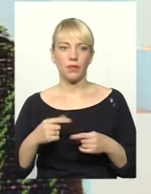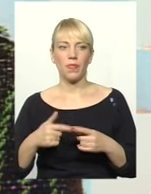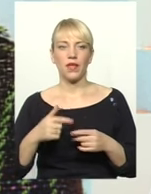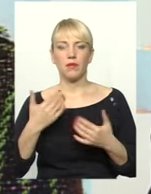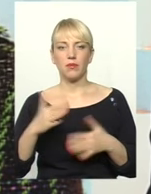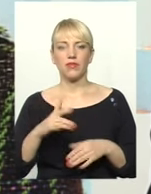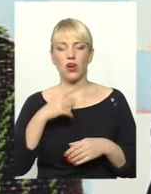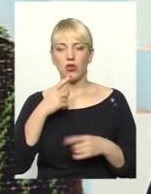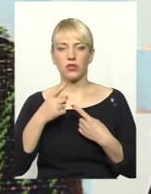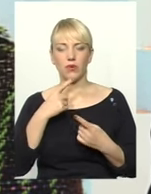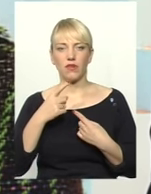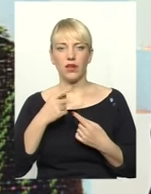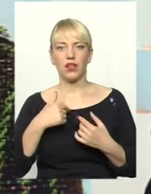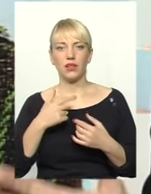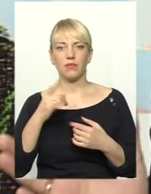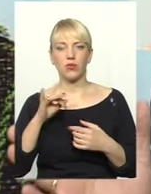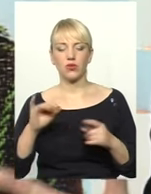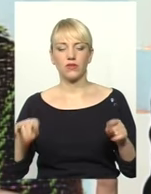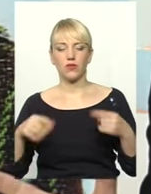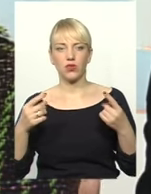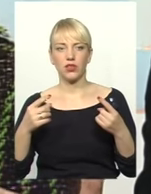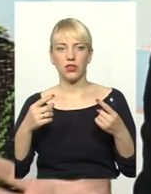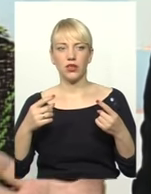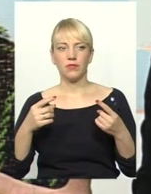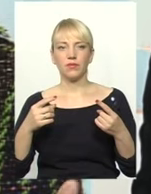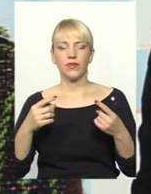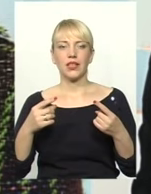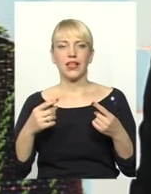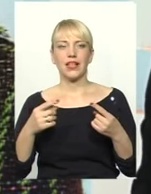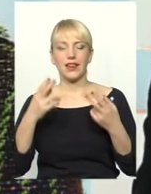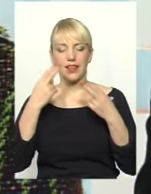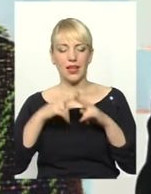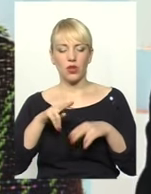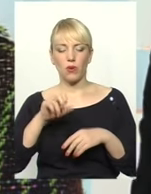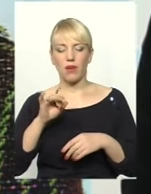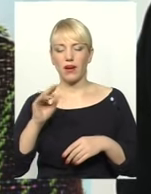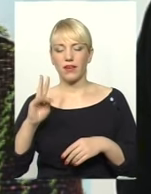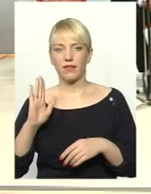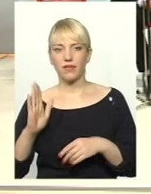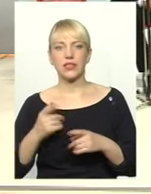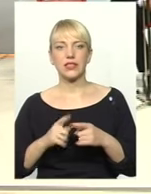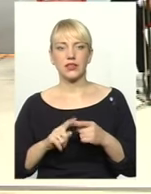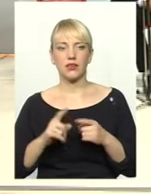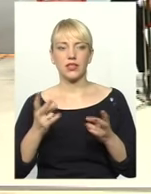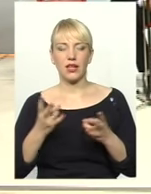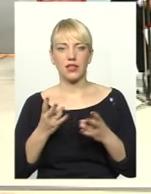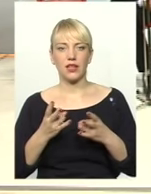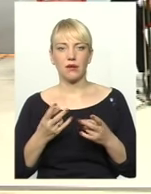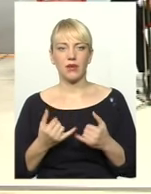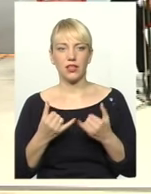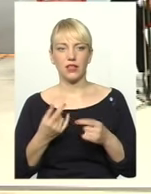обсуждали якось з колегами створення свого роду таких технопарків. Тобто, для цього, звісно, що нам потрібна